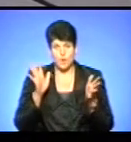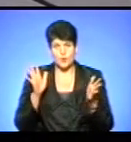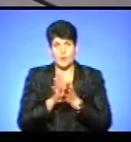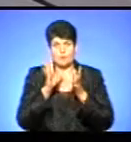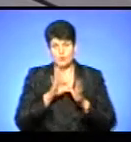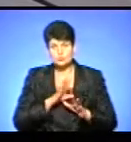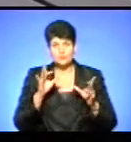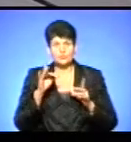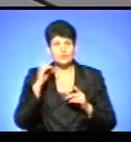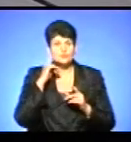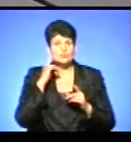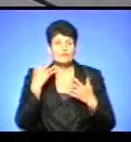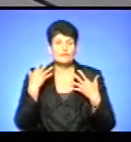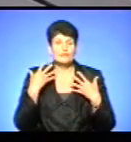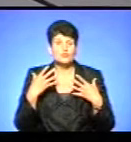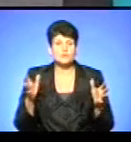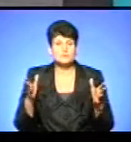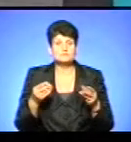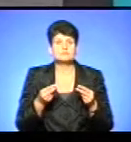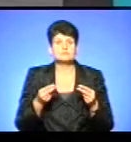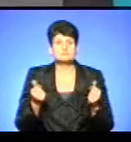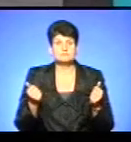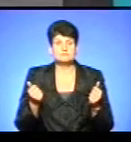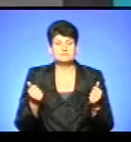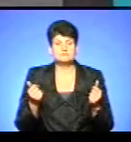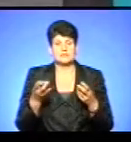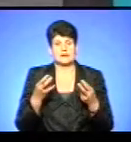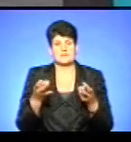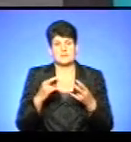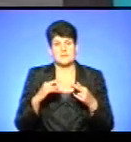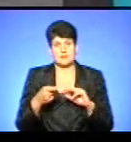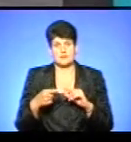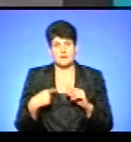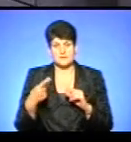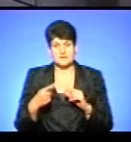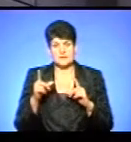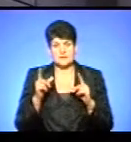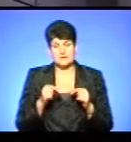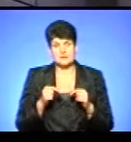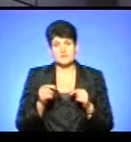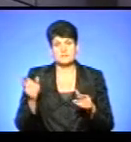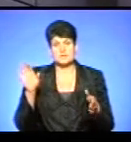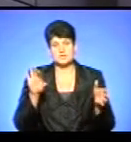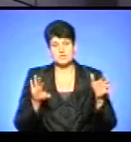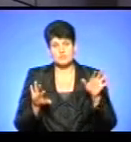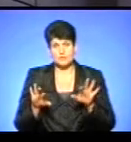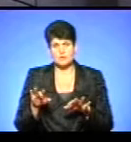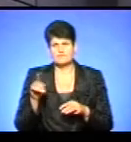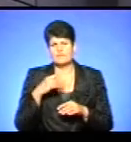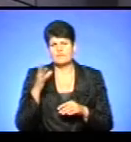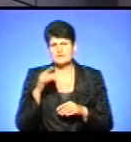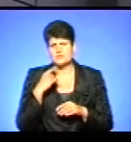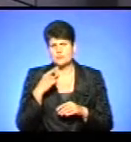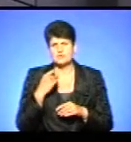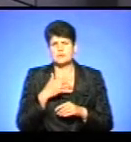чуємо, що пішло, треба міняти камеру. Їхали ми через гори Британської, Колумбії, нас всіх там лякали, що там купуємо